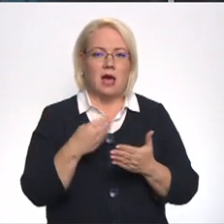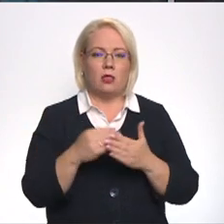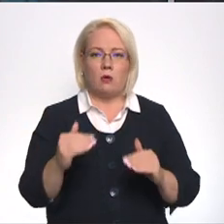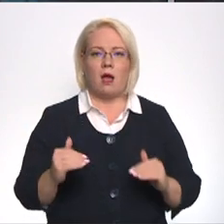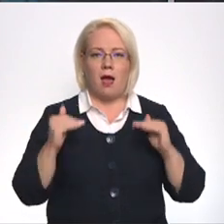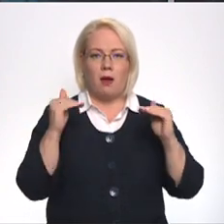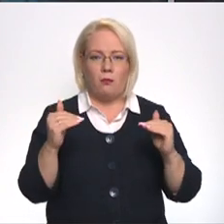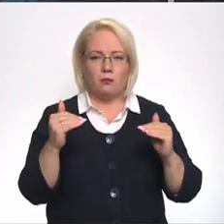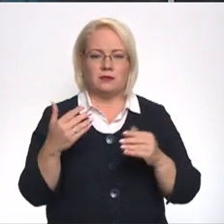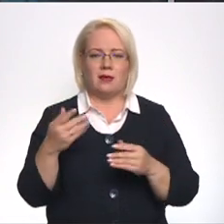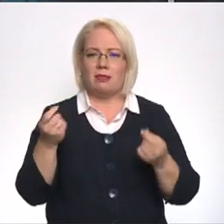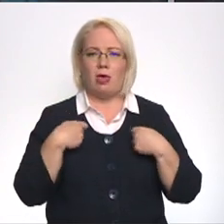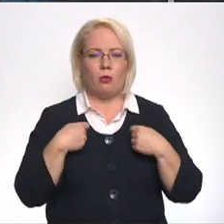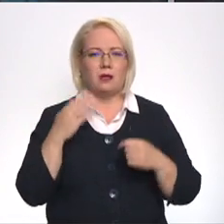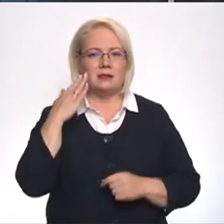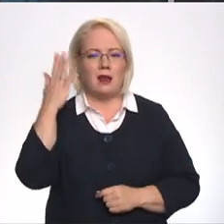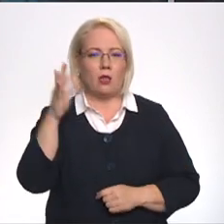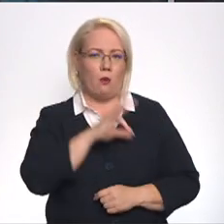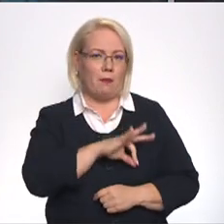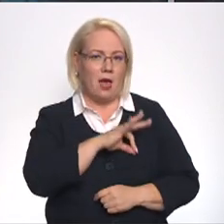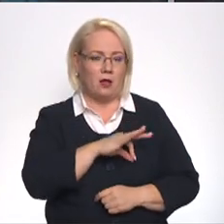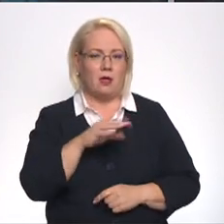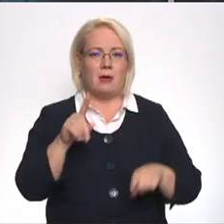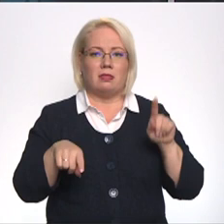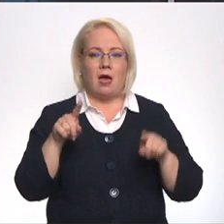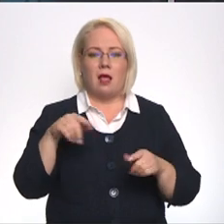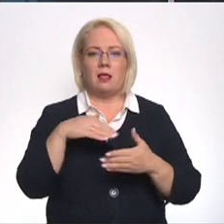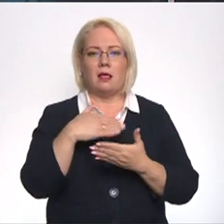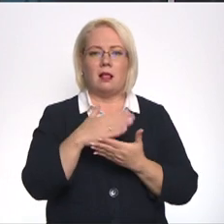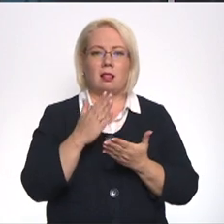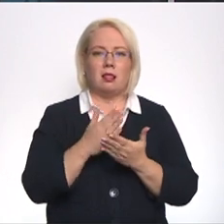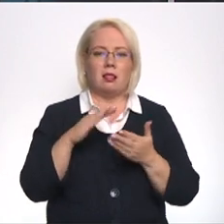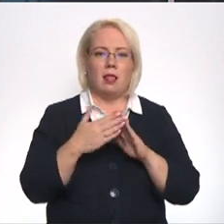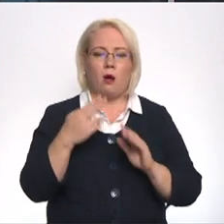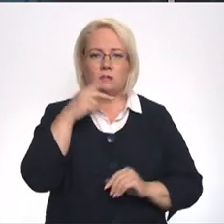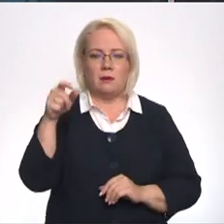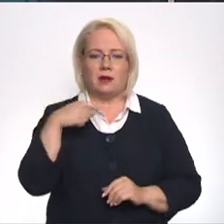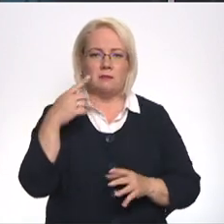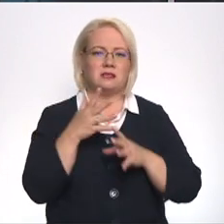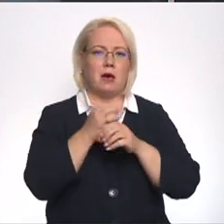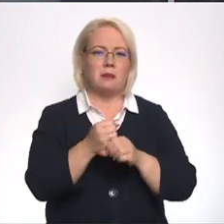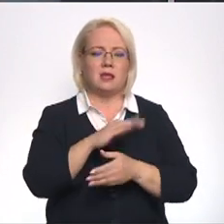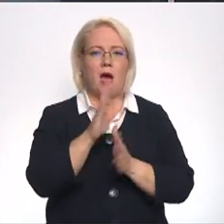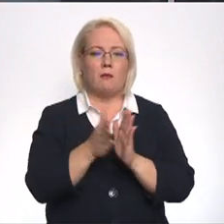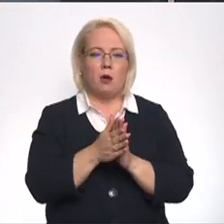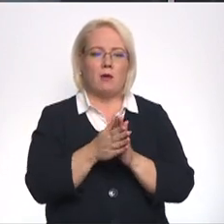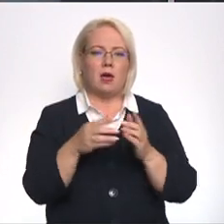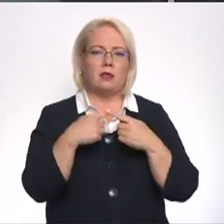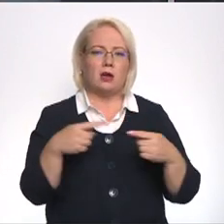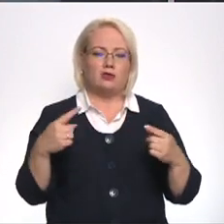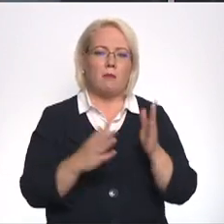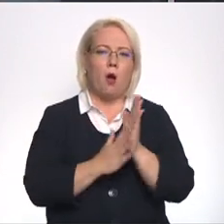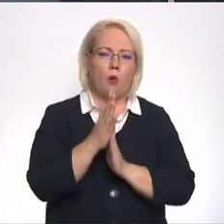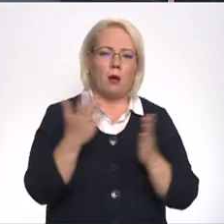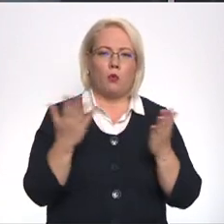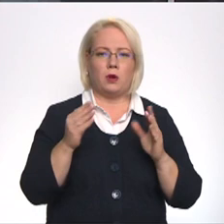nenest cerēto pēļņu. Tāpēc daļa lauksaimnieka apsverīdēju pavasarī samazināt apjomu dažām kultūrām, ko likdzemē,